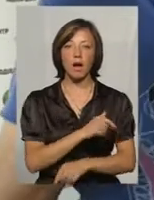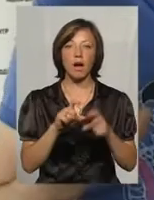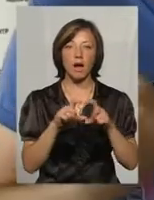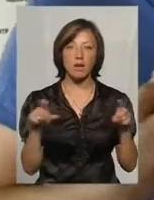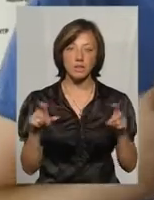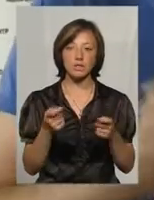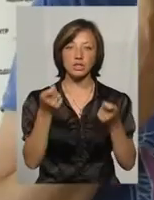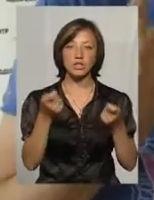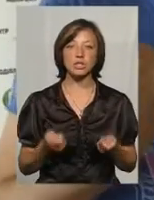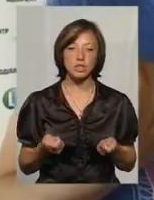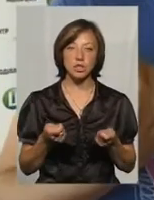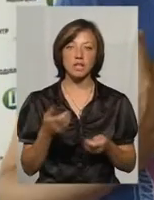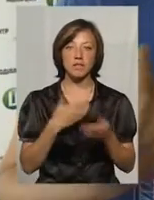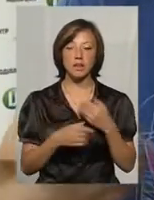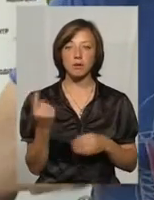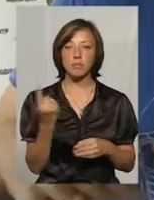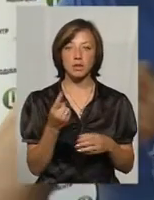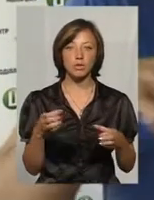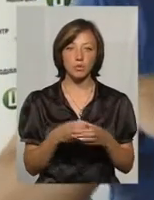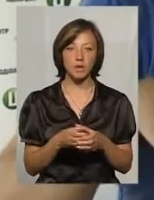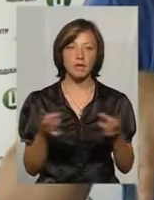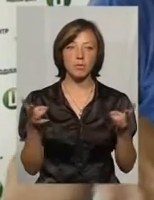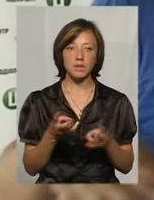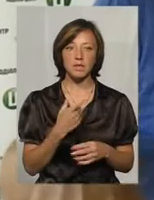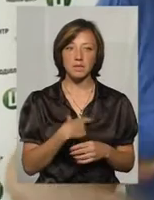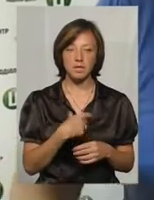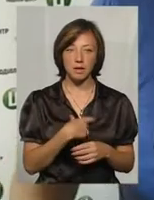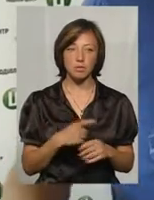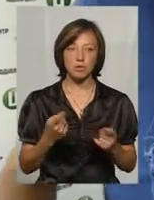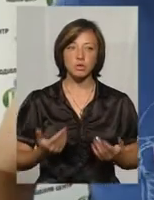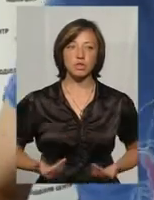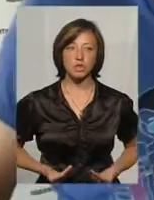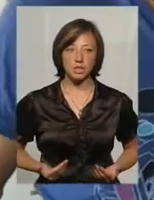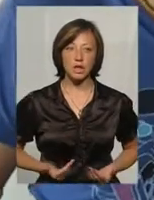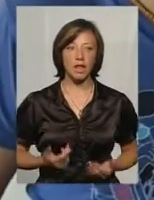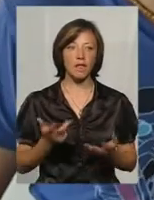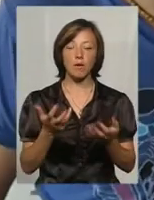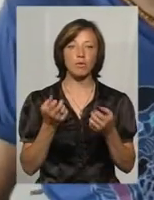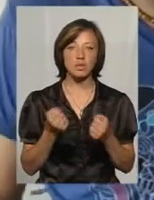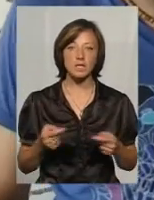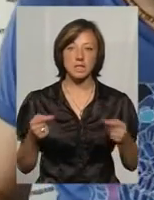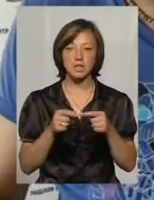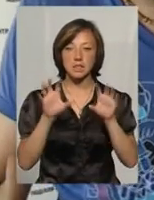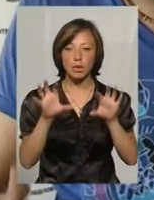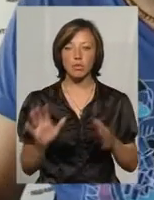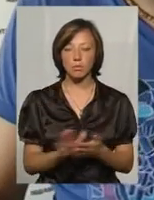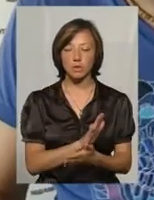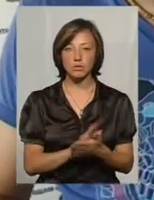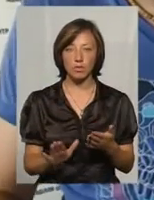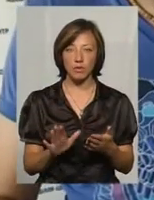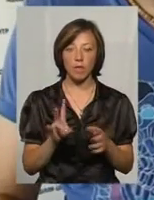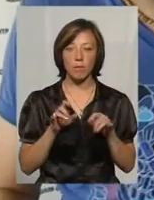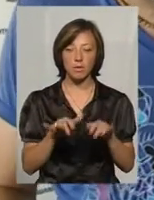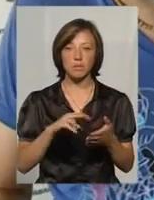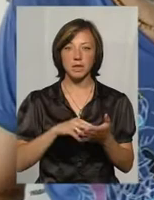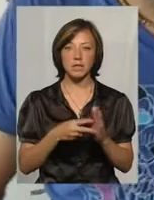причому зі знижкою інваліди першої групи, необхідні для себе, для того, щоби жити. Вони не получали, згідно закону, це безкоштовно на процедурі, бо